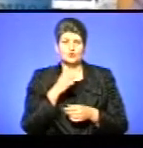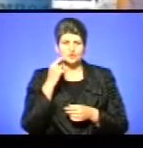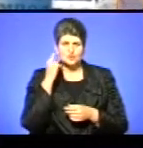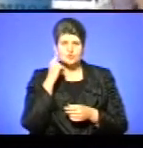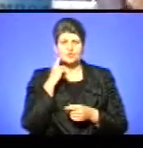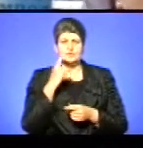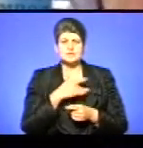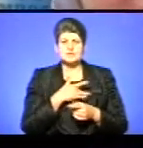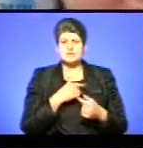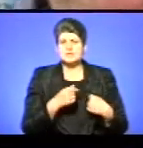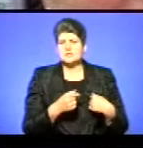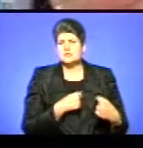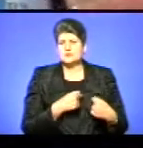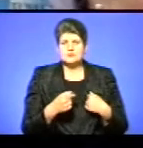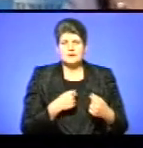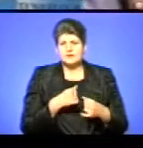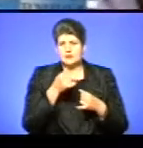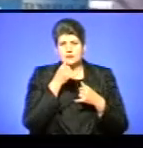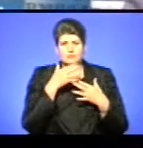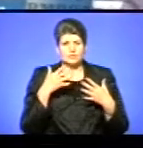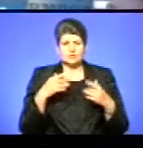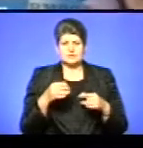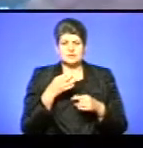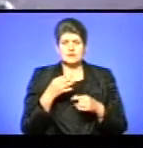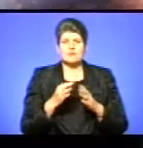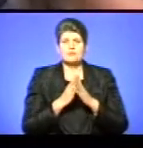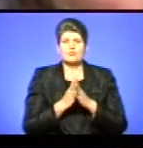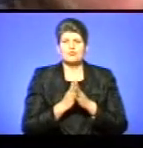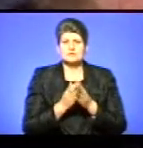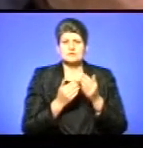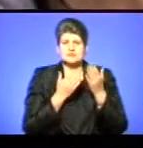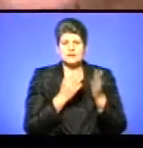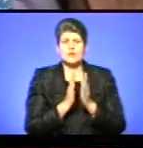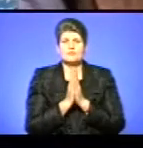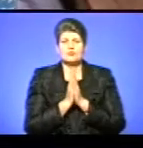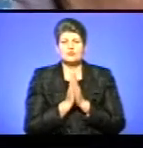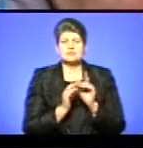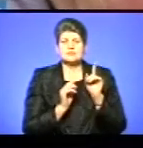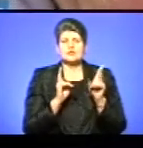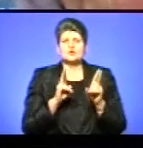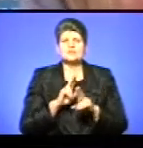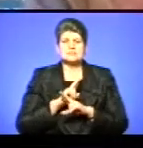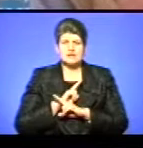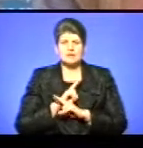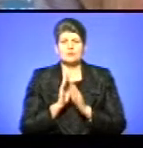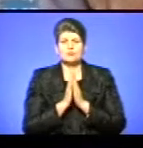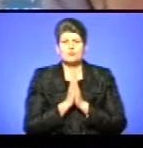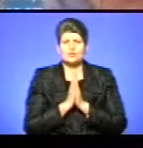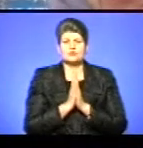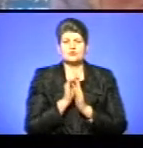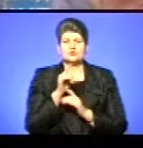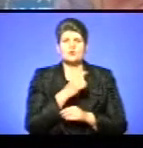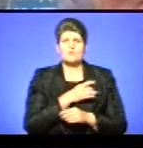загинули. І молишся за них, і просиш за тих, що загинули, і просиш, щоб ті, що